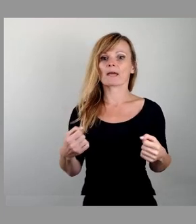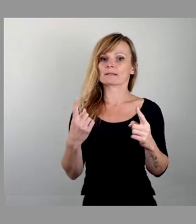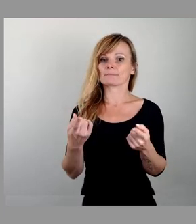Dank. Dank.